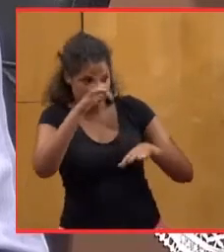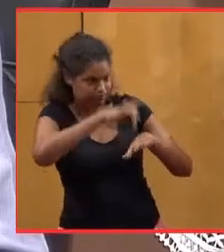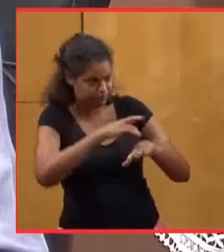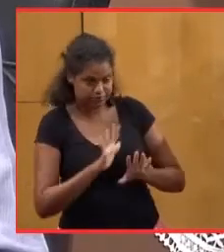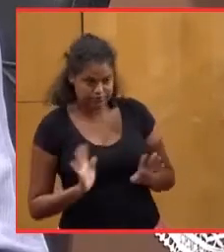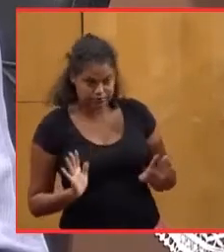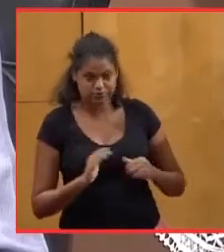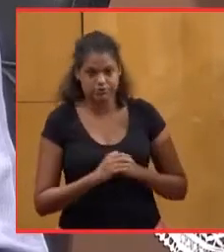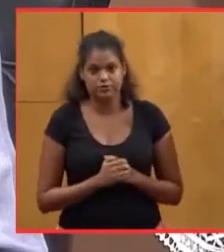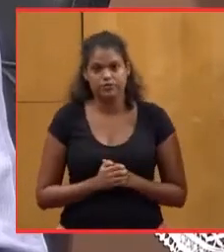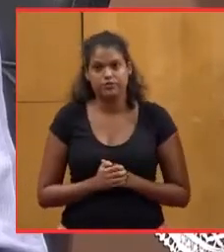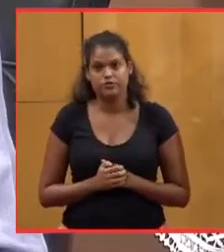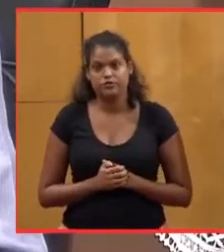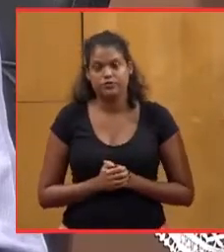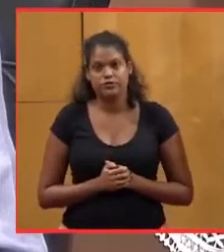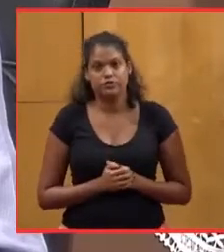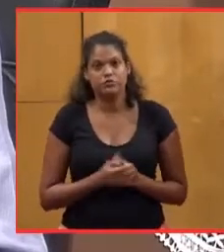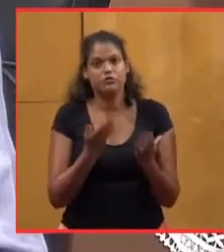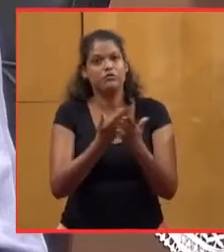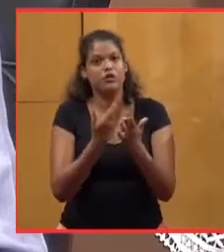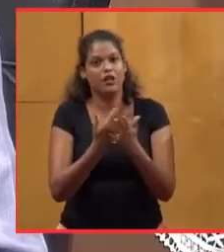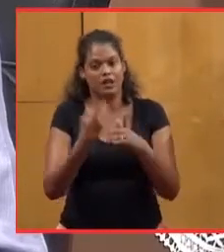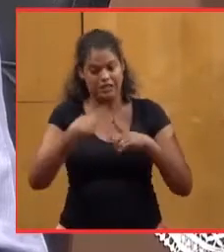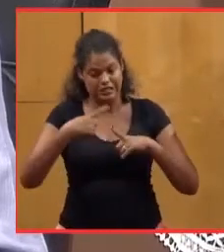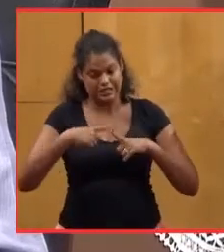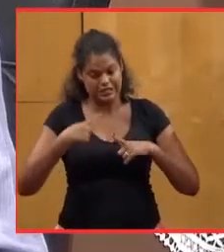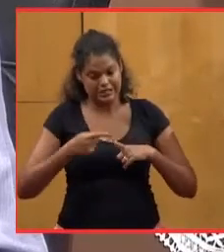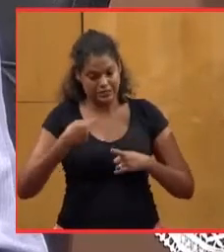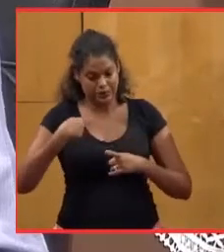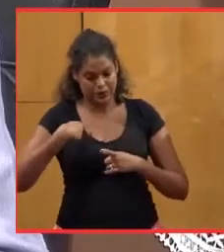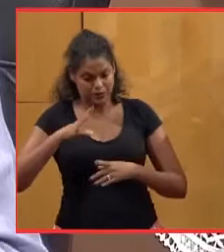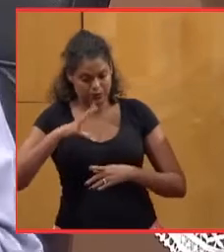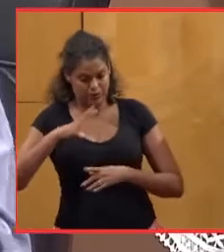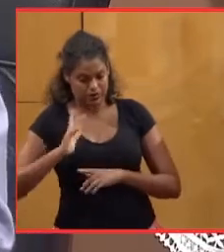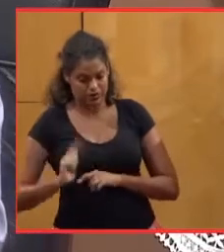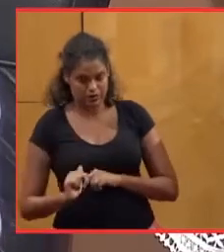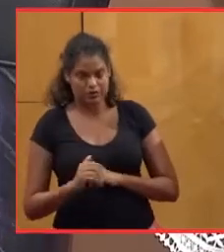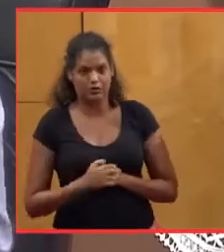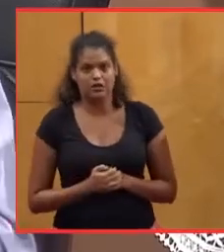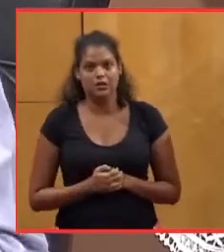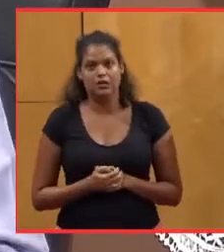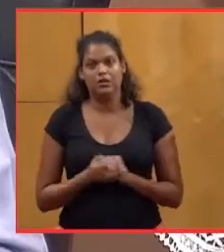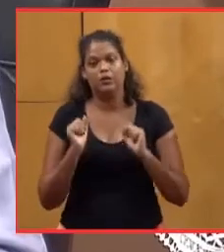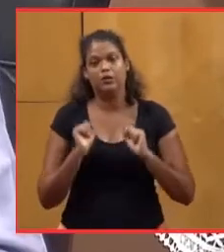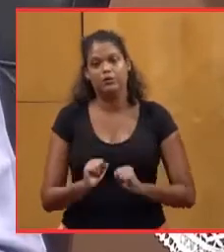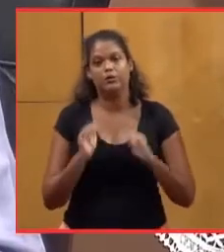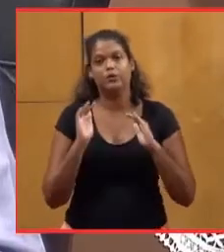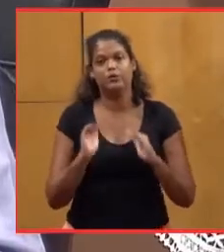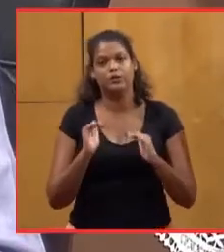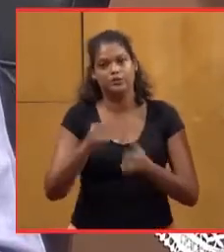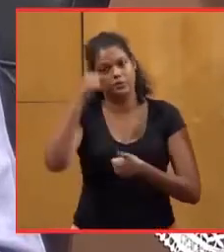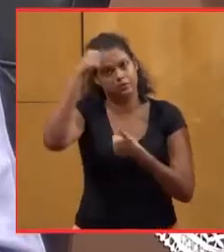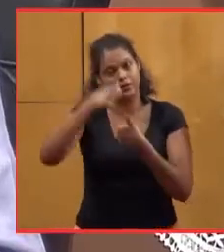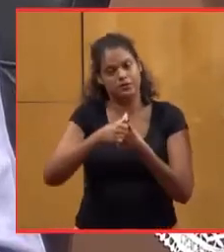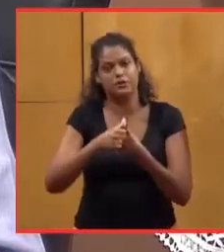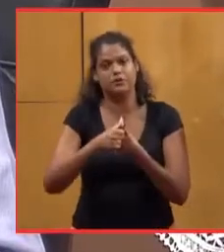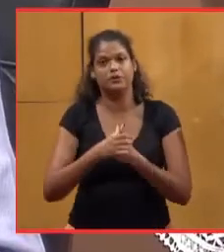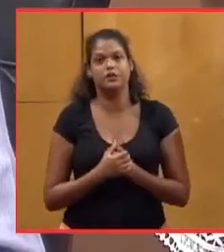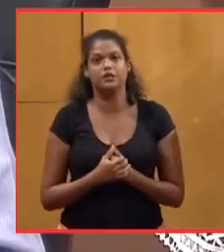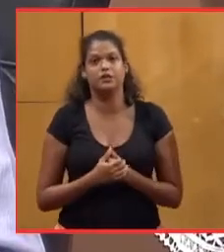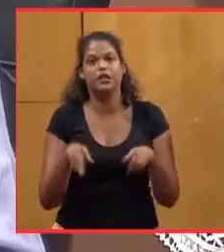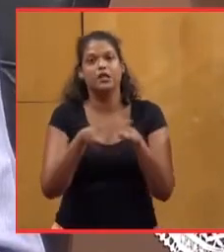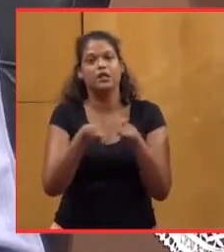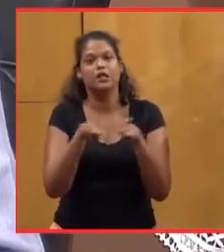Heureusement, avec les éléments en notre possession, nous pouvons néanmoins rappeler et rétablir